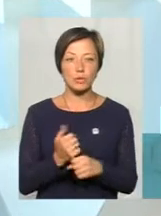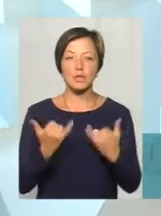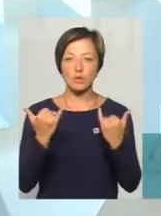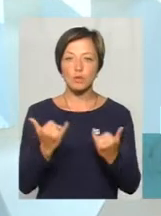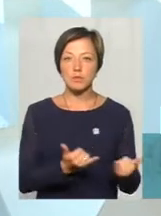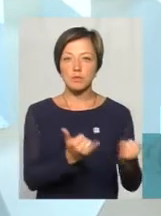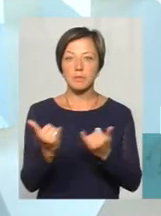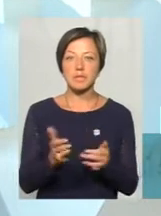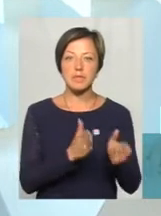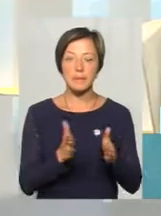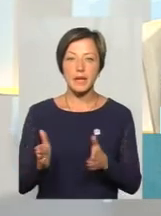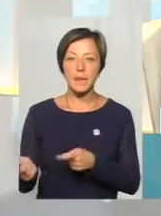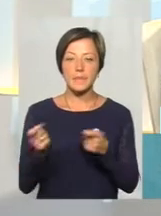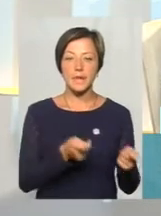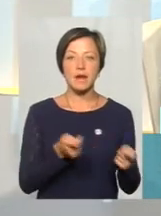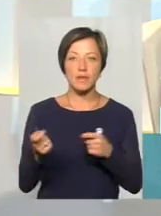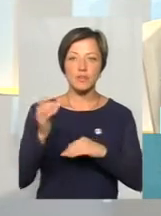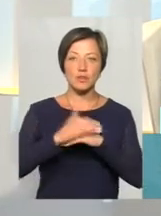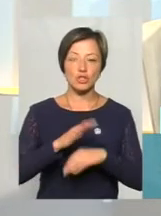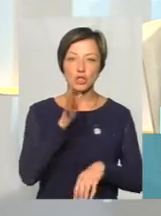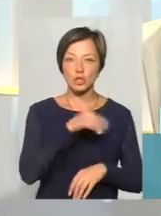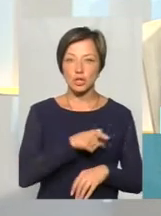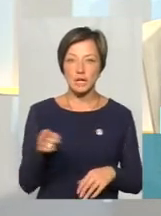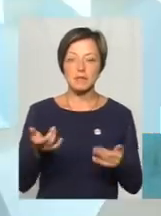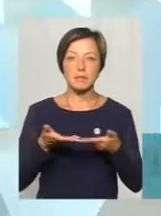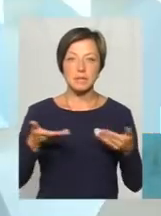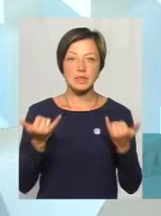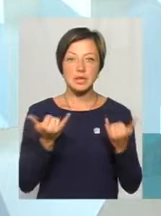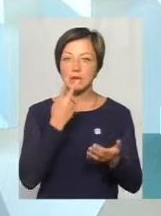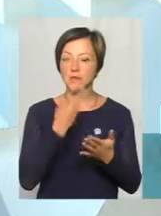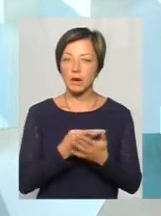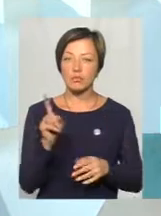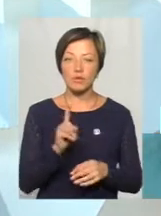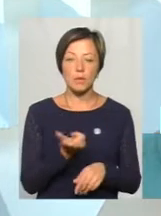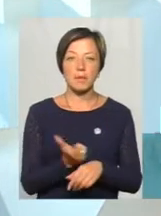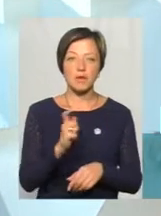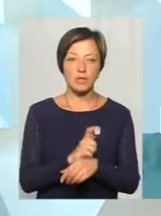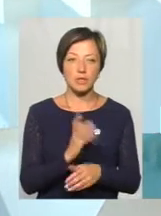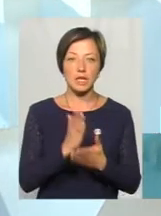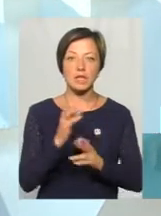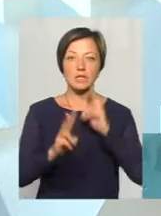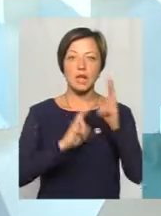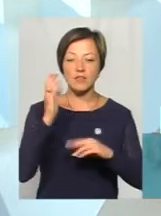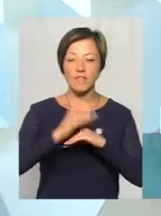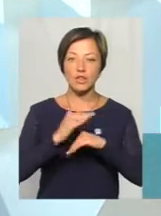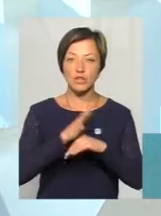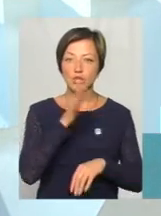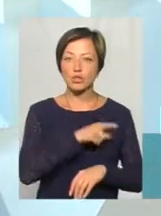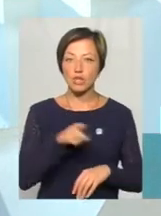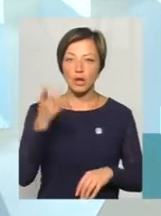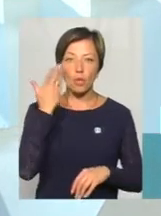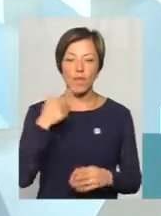забезпечити стабільне перевезення в вечірній час. Бо ми зараз бачимо, що переважно є скарги в вечірній час. Коли